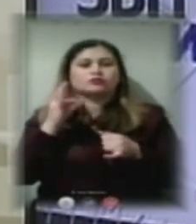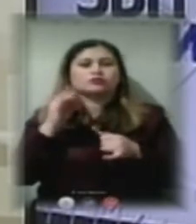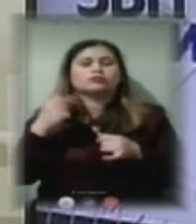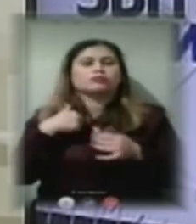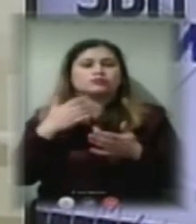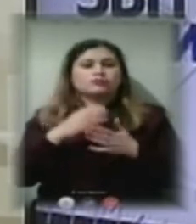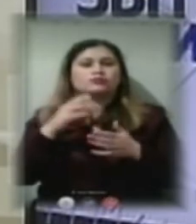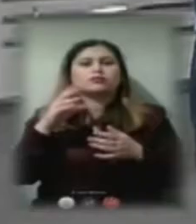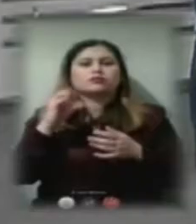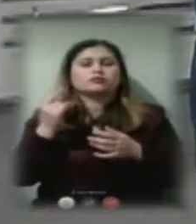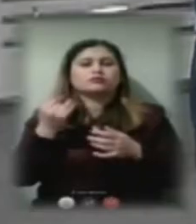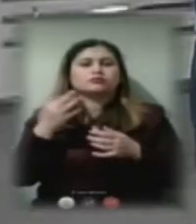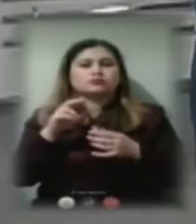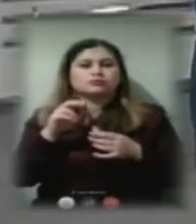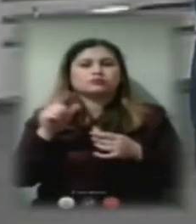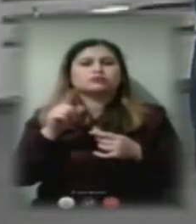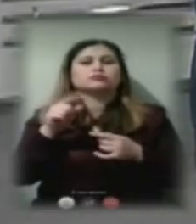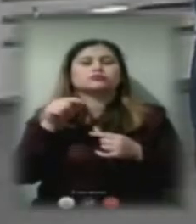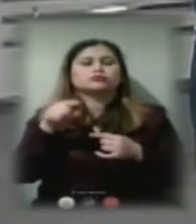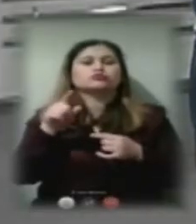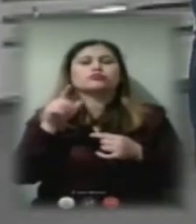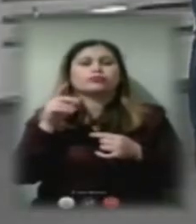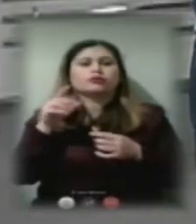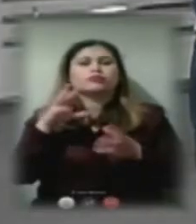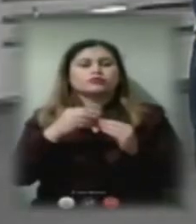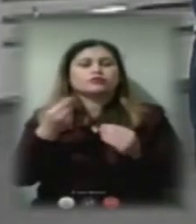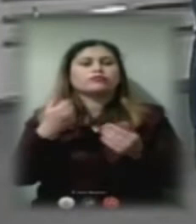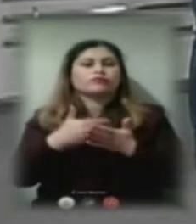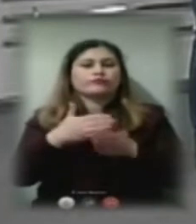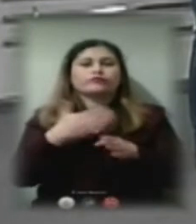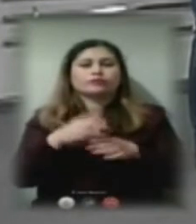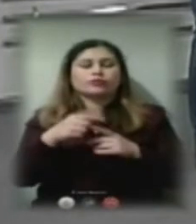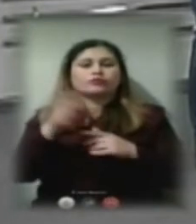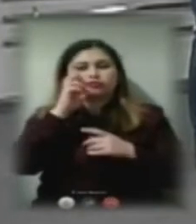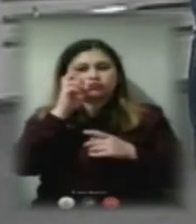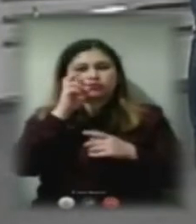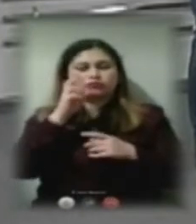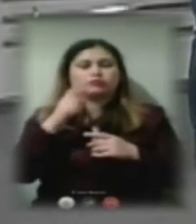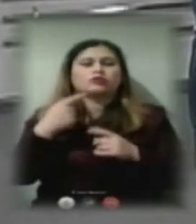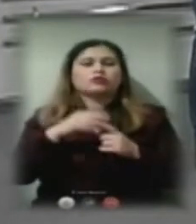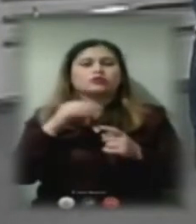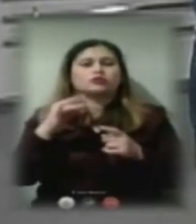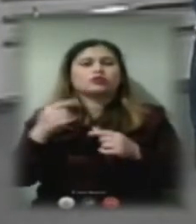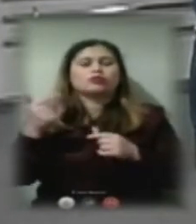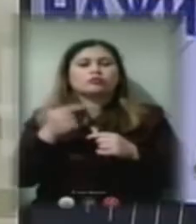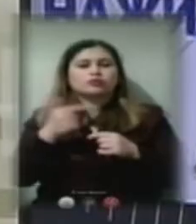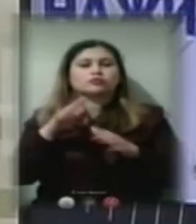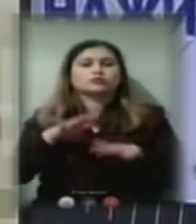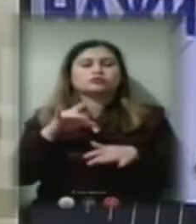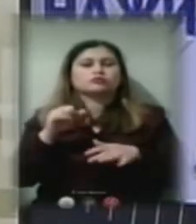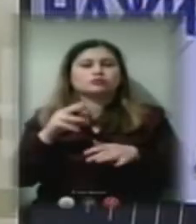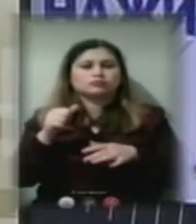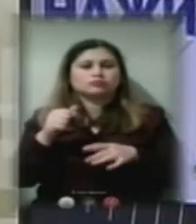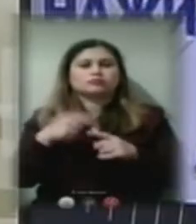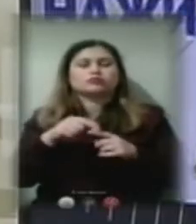ми маємо надію, все ж таки, фінансування отримати з держави. Територіальна громада, в особі міської ради, з бюджетом розвитку